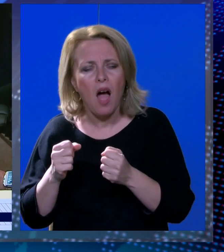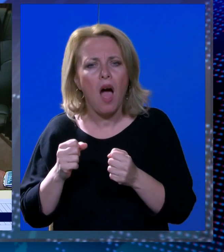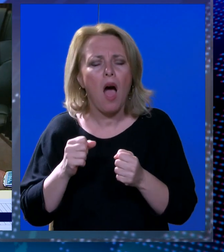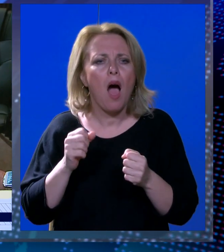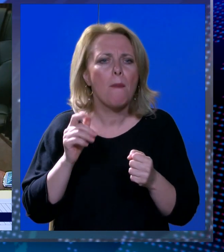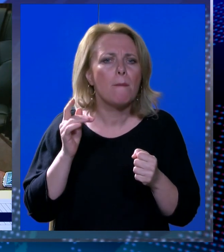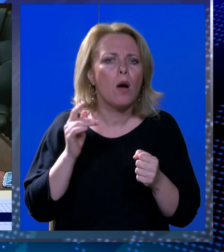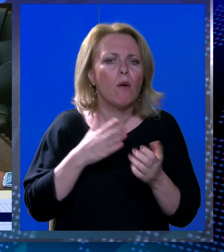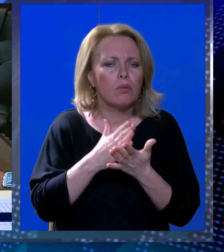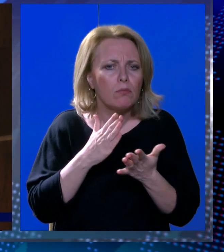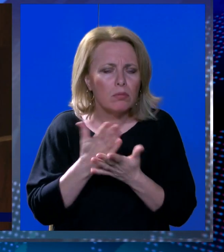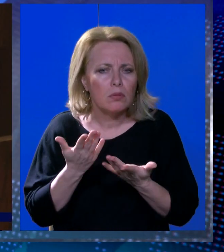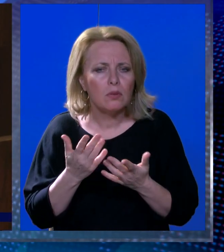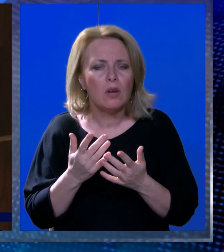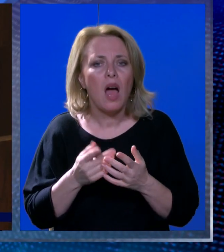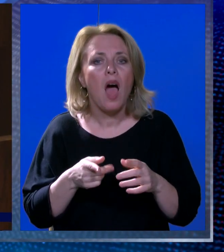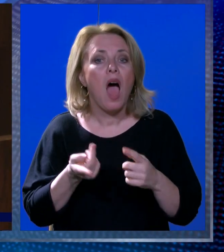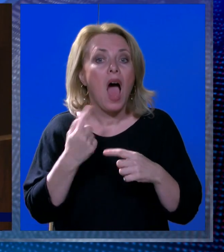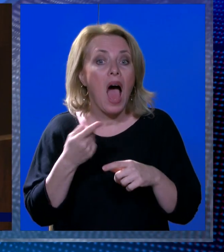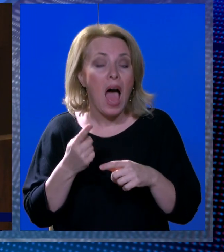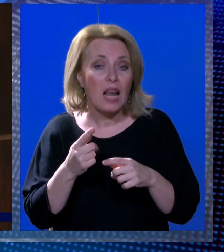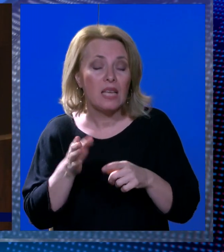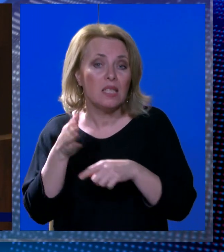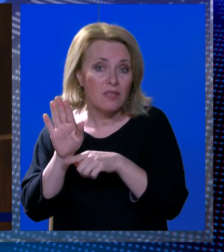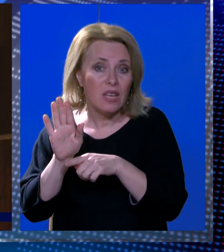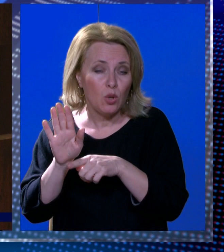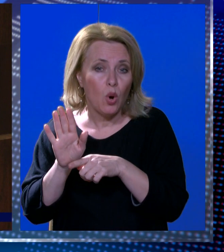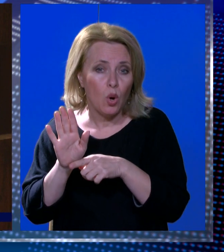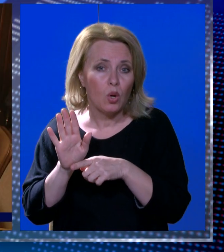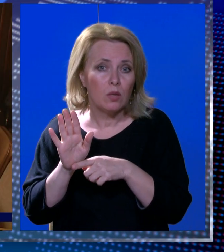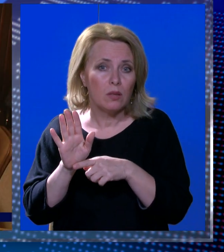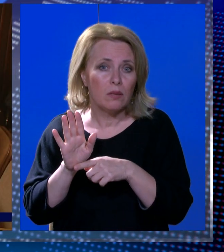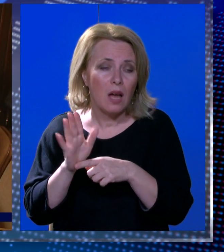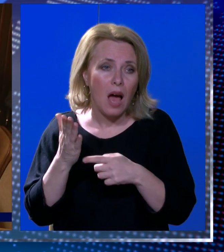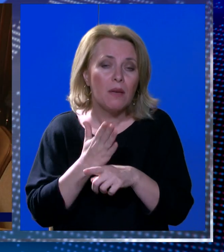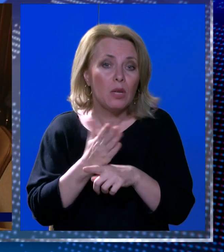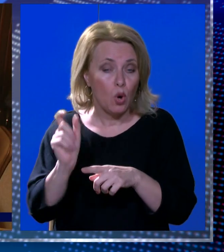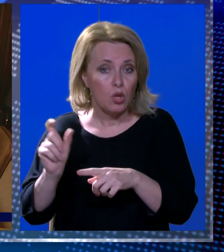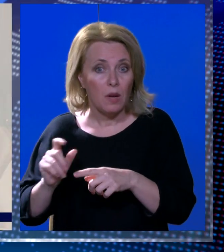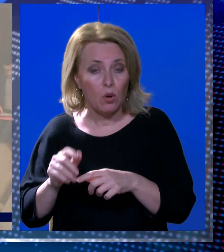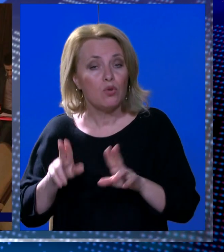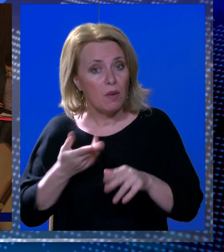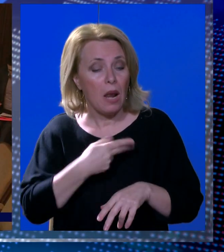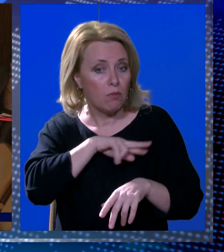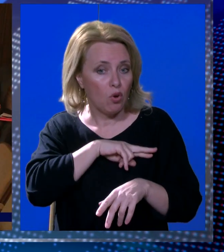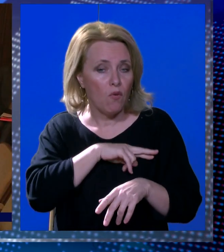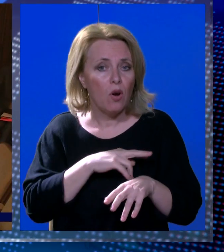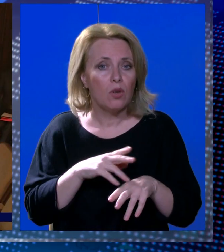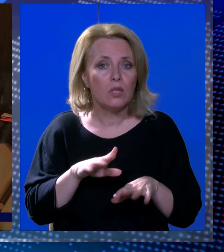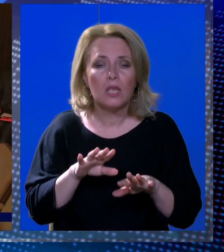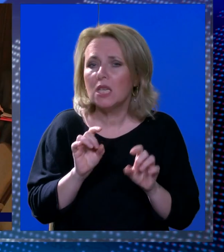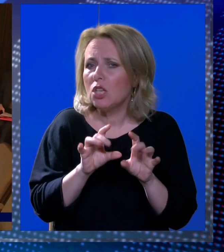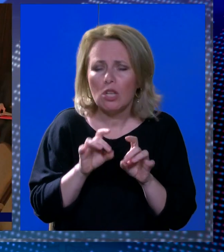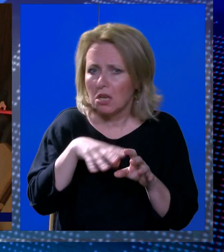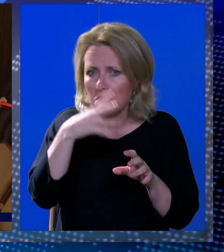materijala, no veđu svjedocima od kojih je dio u svojim rukama nosio i određena ovlasti, zavladale amnezija. Ja se ne sjećam,